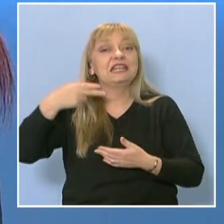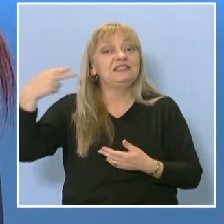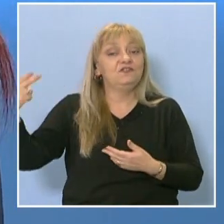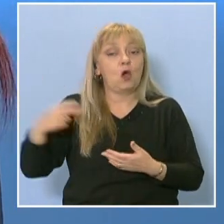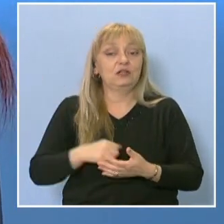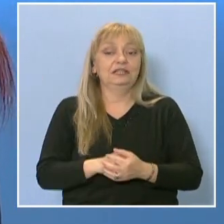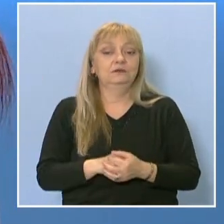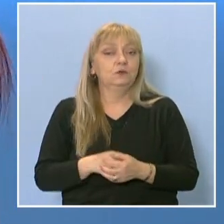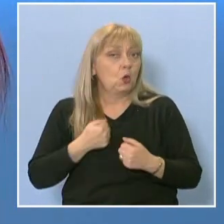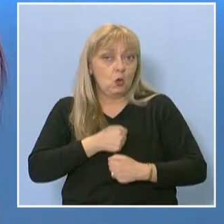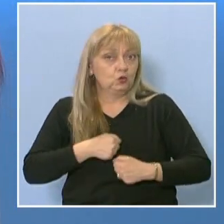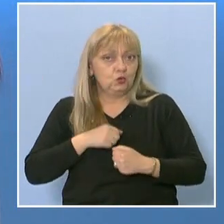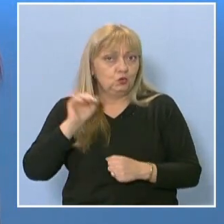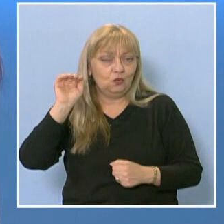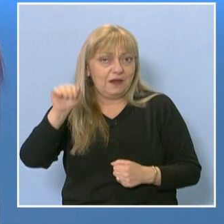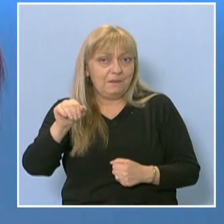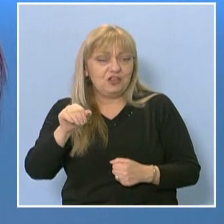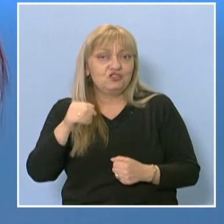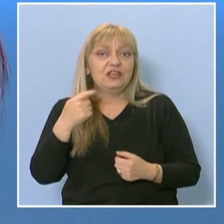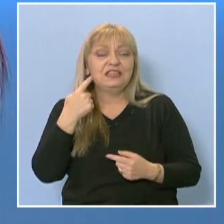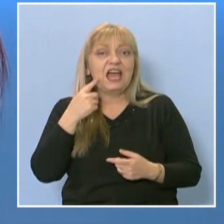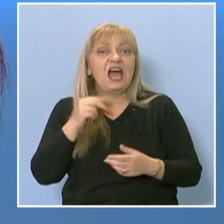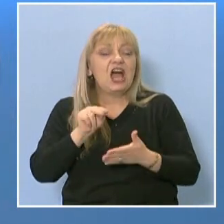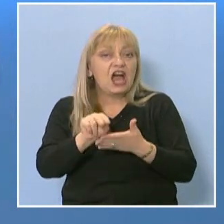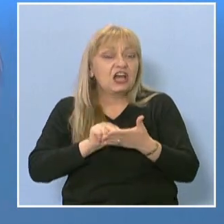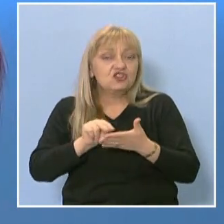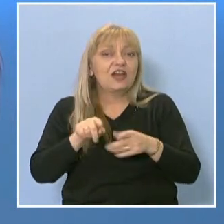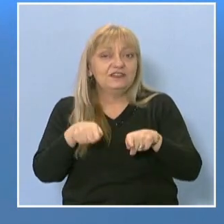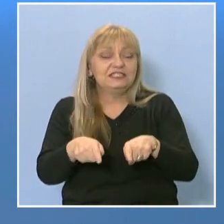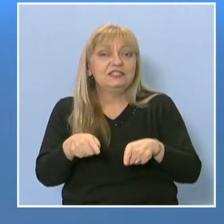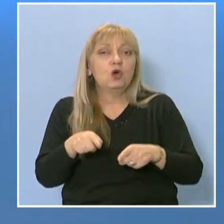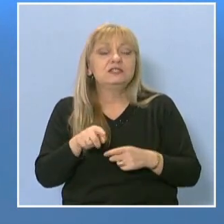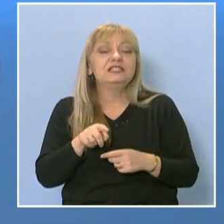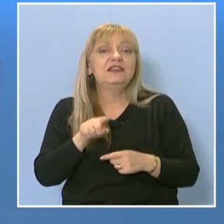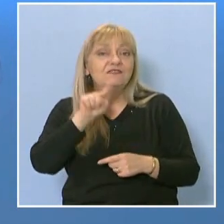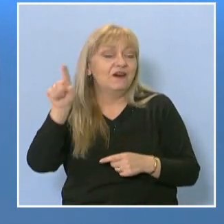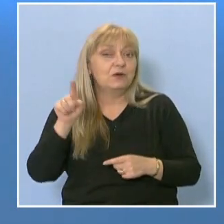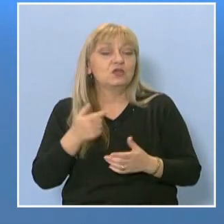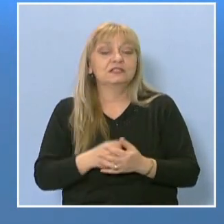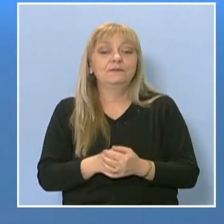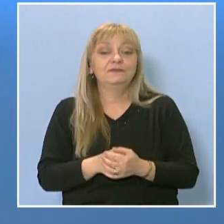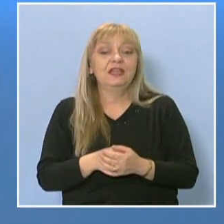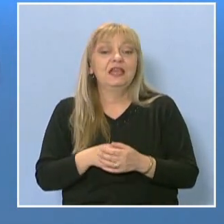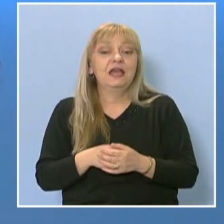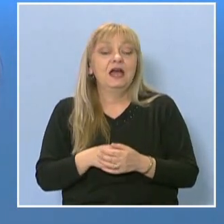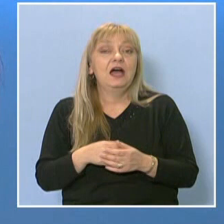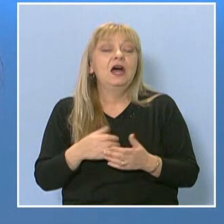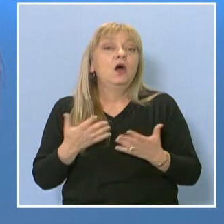Трудно ли беше решаването на този казус за вас след тази подготовка, която получавате в